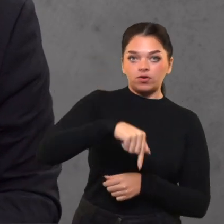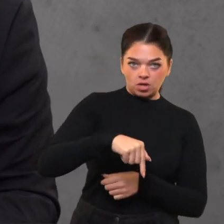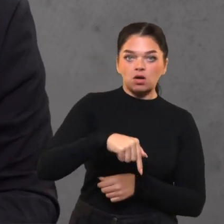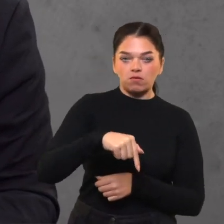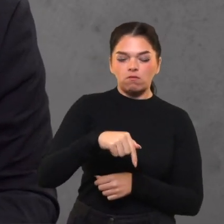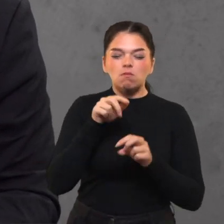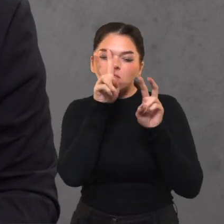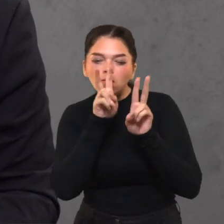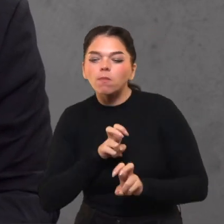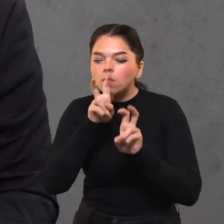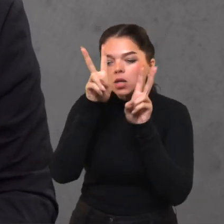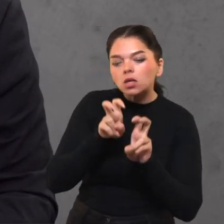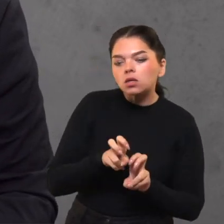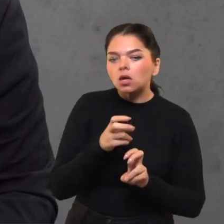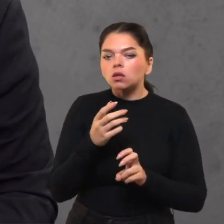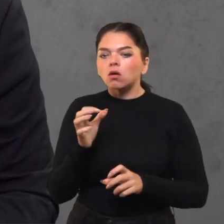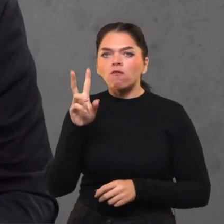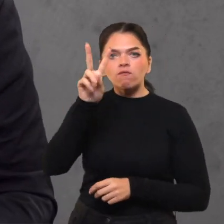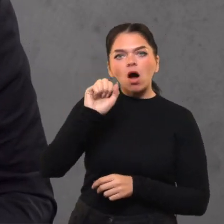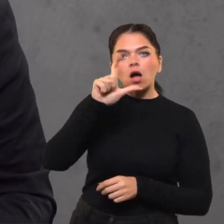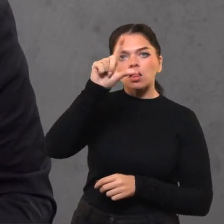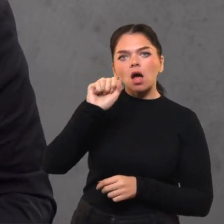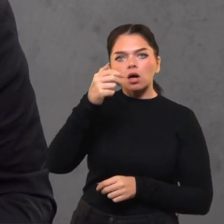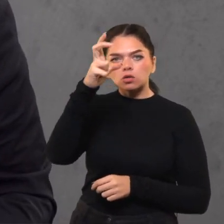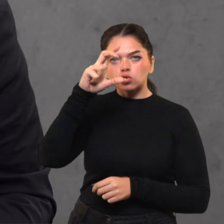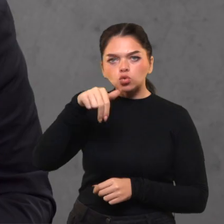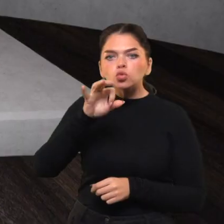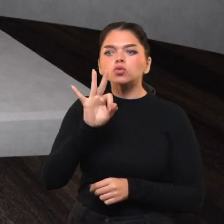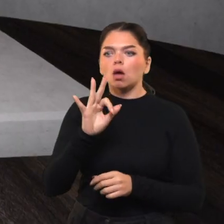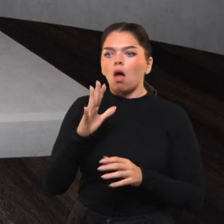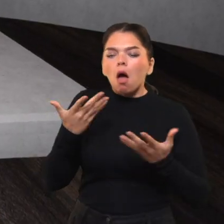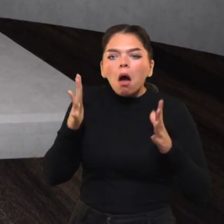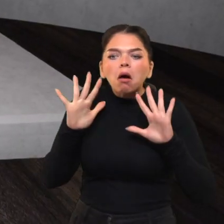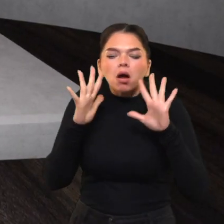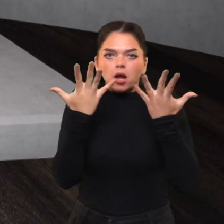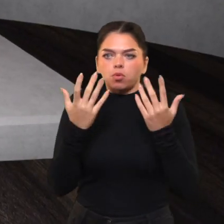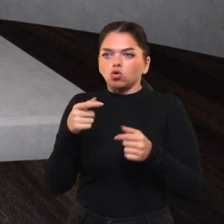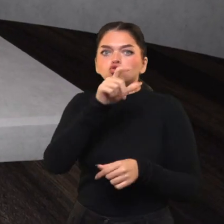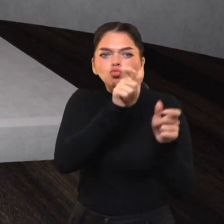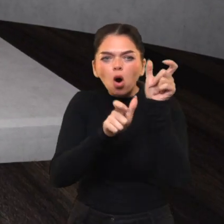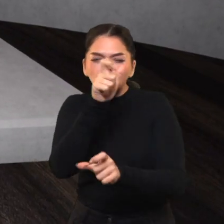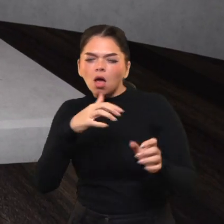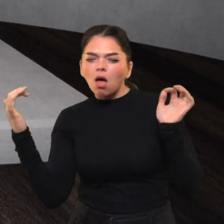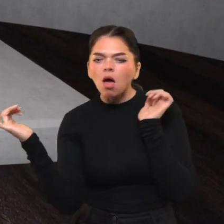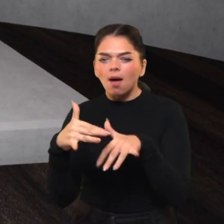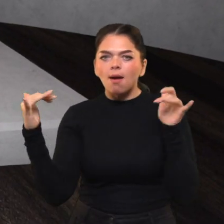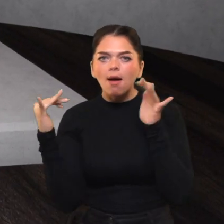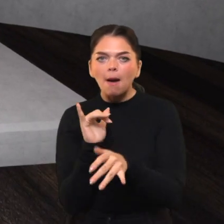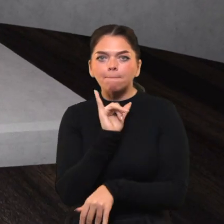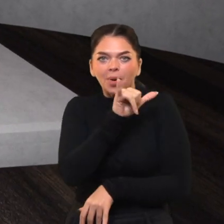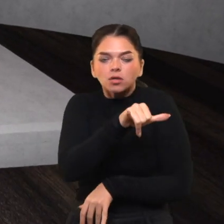specialiai atvažiavo patirinėt, kas čia per fenomenas yra valančius. Kaip jis sugeba suburti